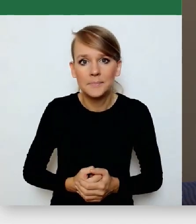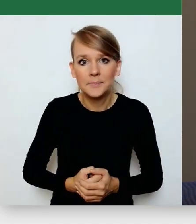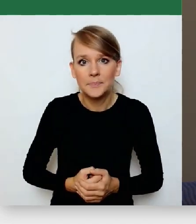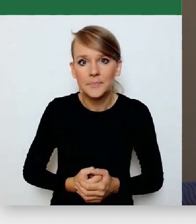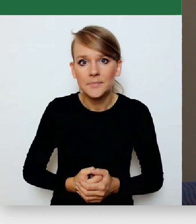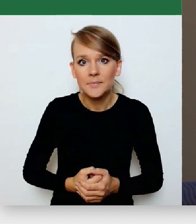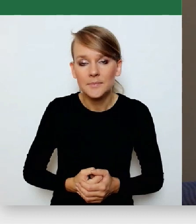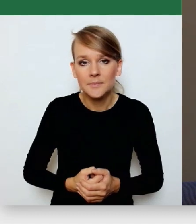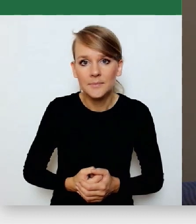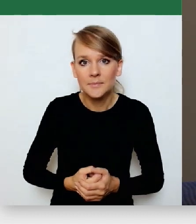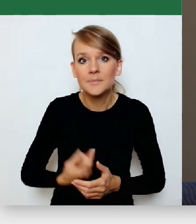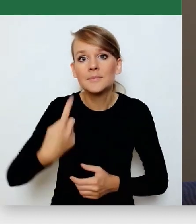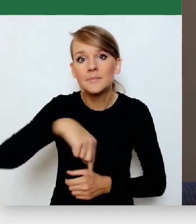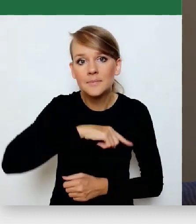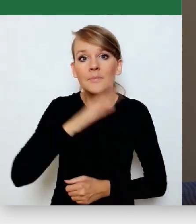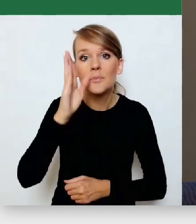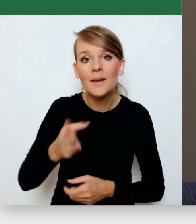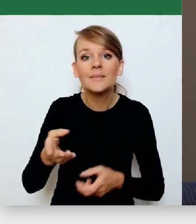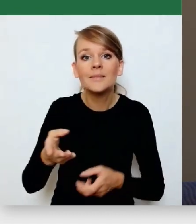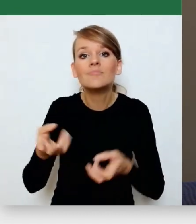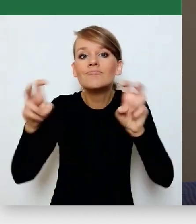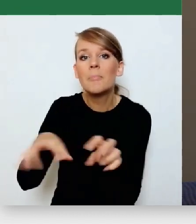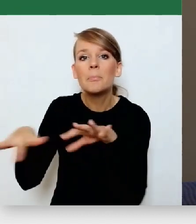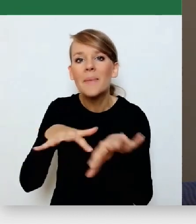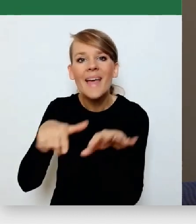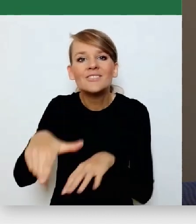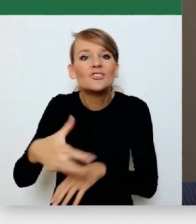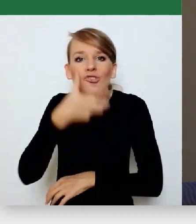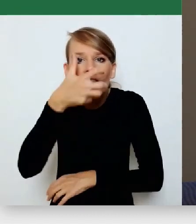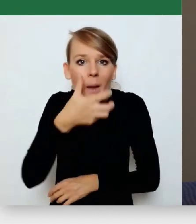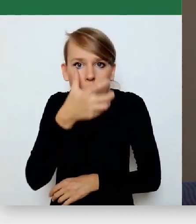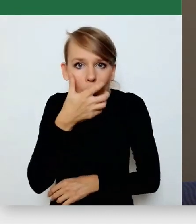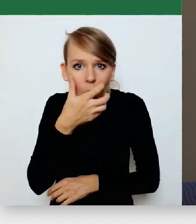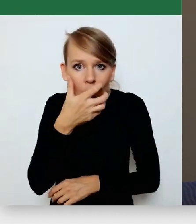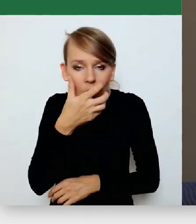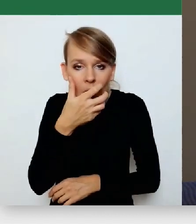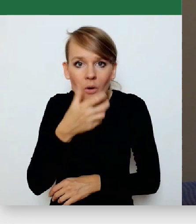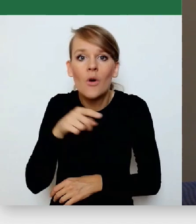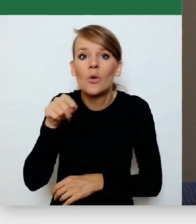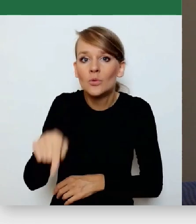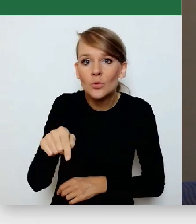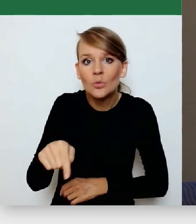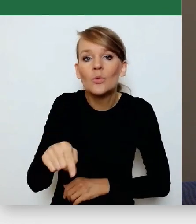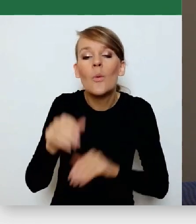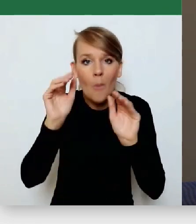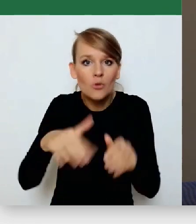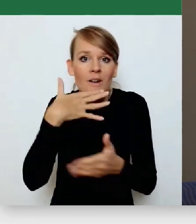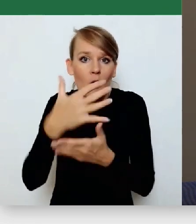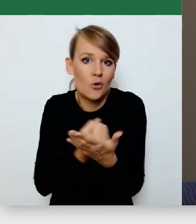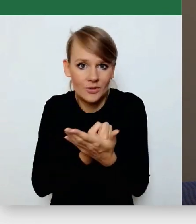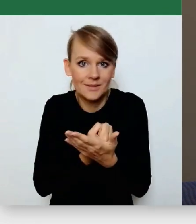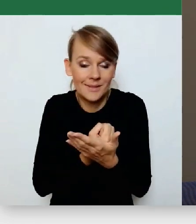ogrzewalnie, gdzie ludzie będą mogli po prostu z tego skorzystać, jeśli będzie taka